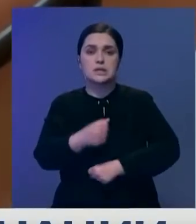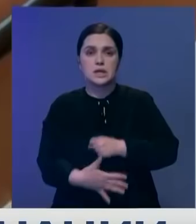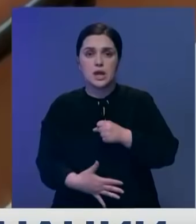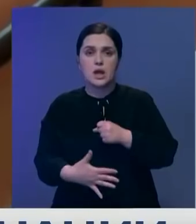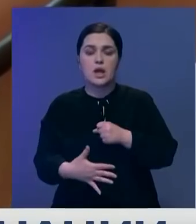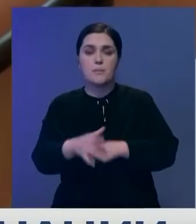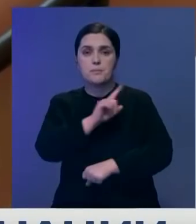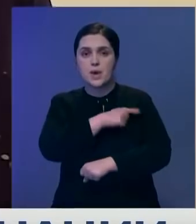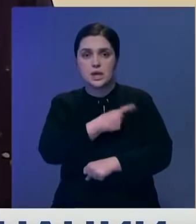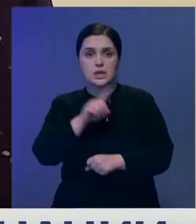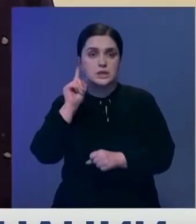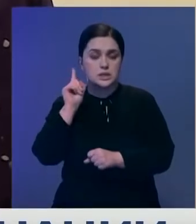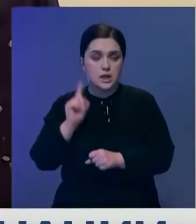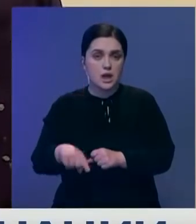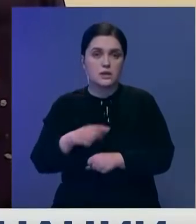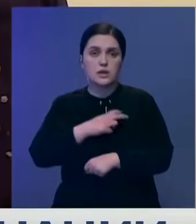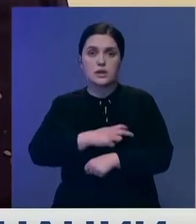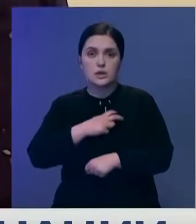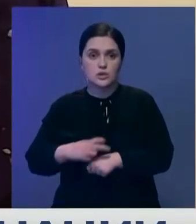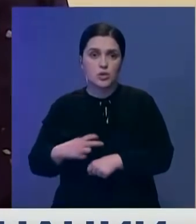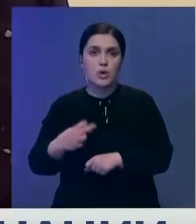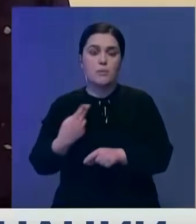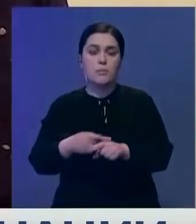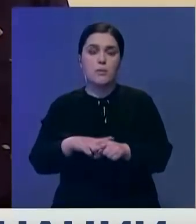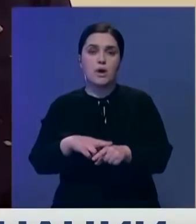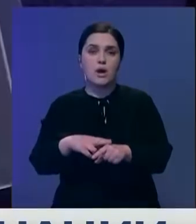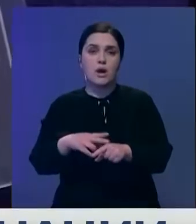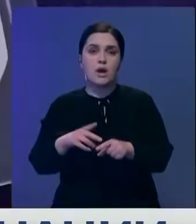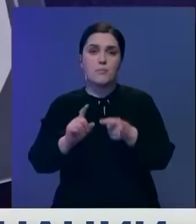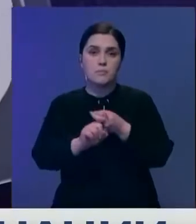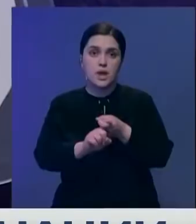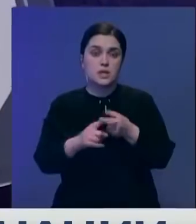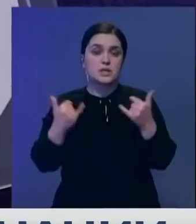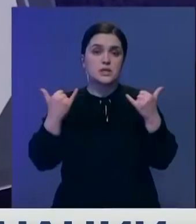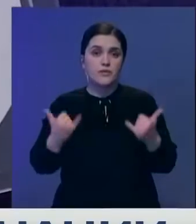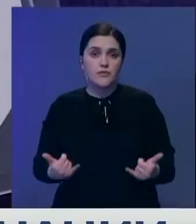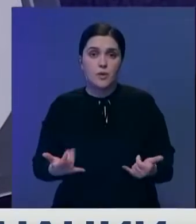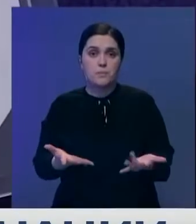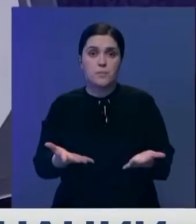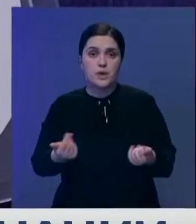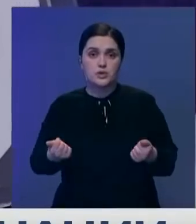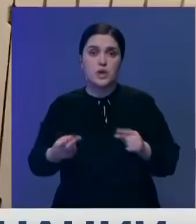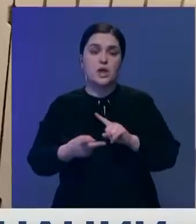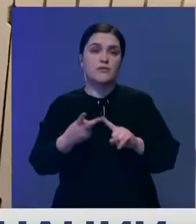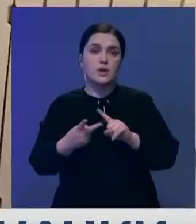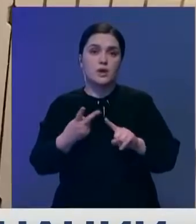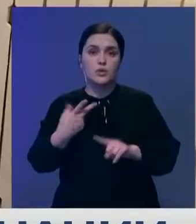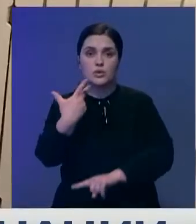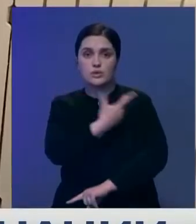понаслышке знает, насколько рискованна быть на передовой борьбе с недугом. Сегодня она получила вторую дозу вакцины.